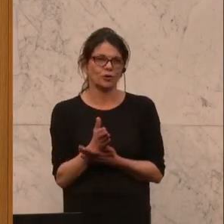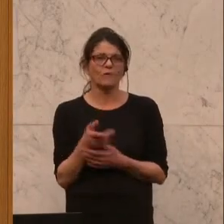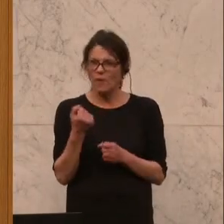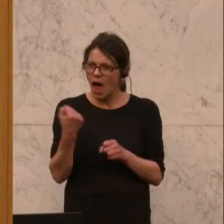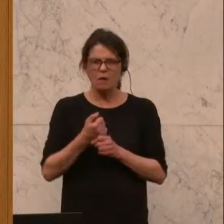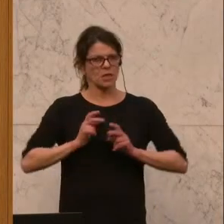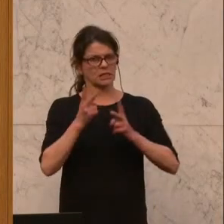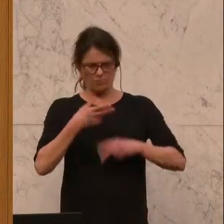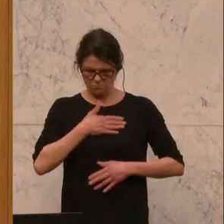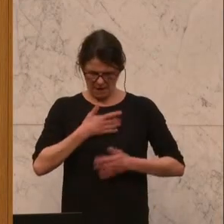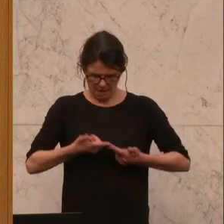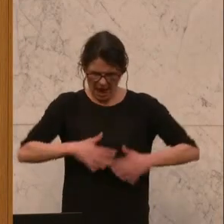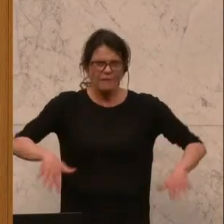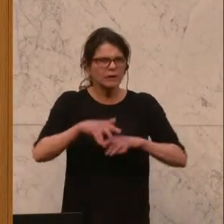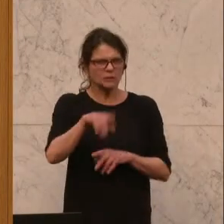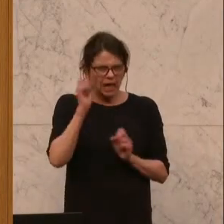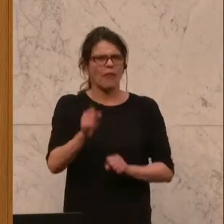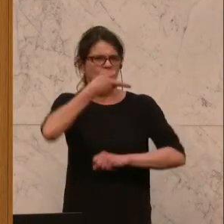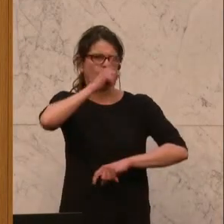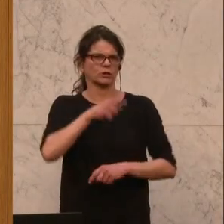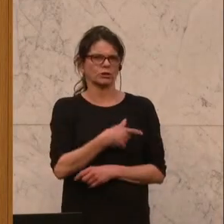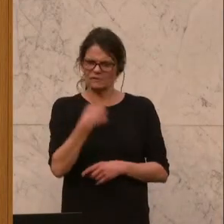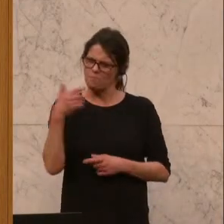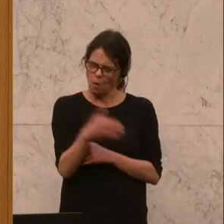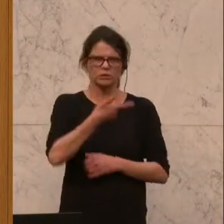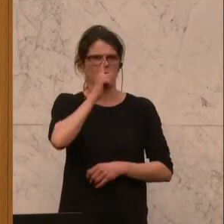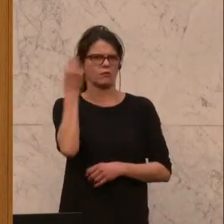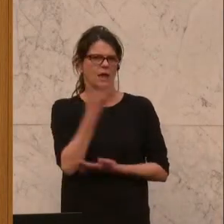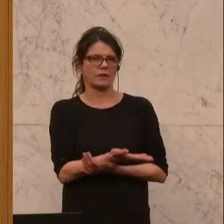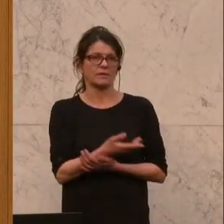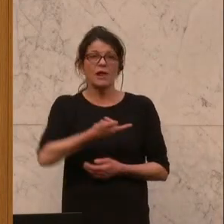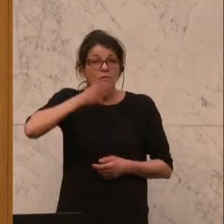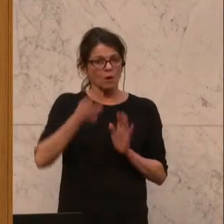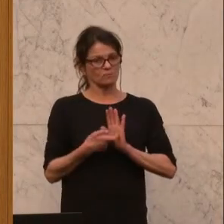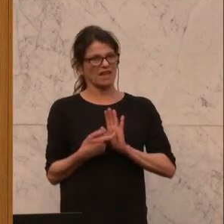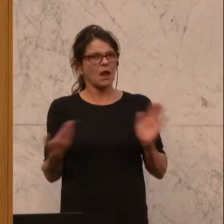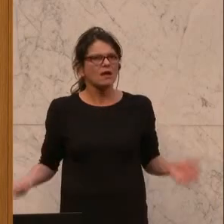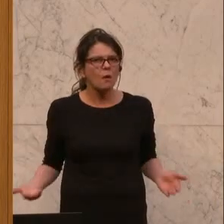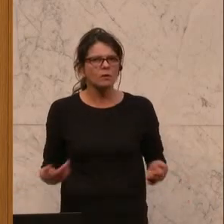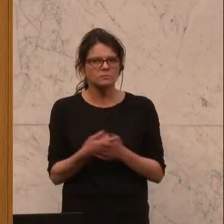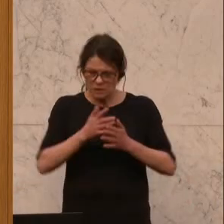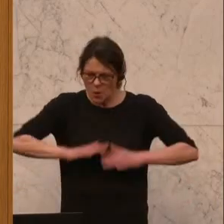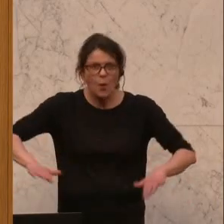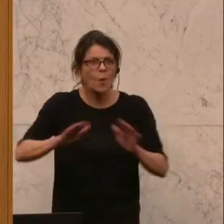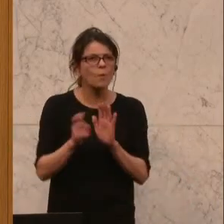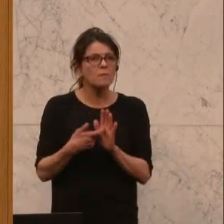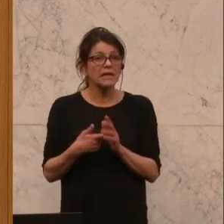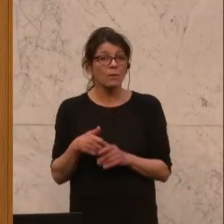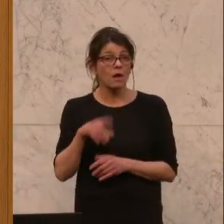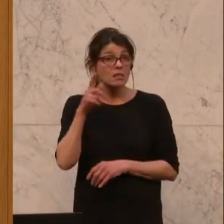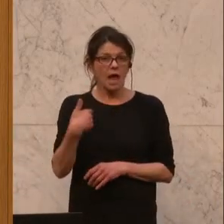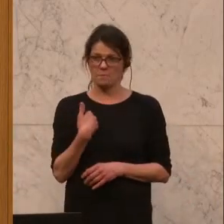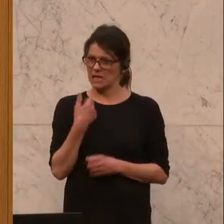Arbeitskräften im eigenen Land, dass sie Deutsch können müssen. Deutsch ist die Voraussetzung, und das ist die Grundvoraussetzung, um